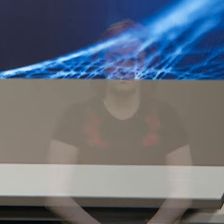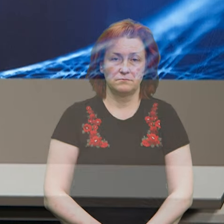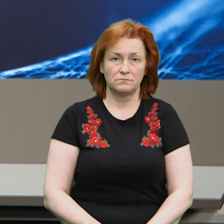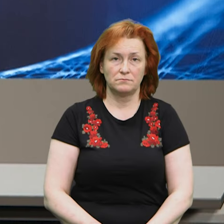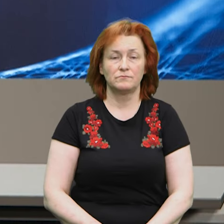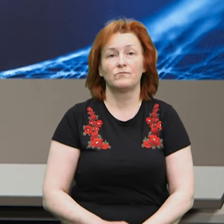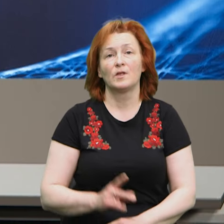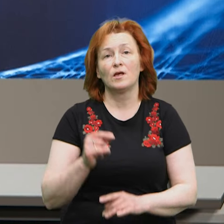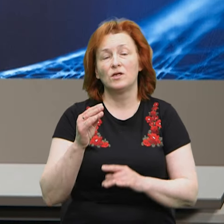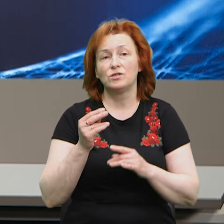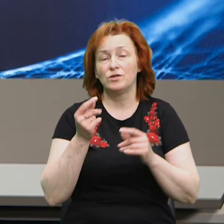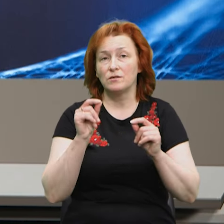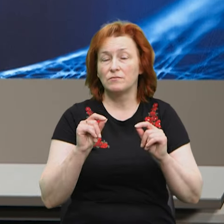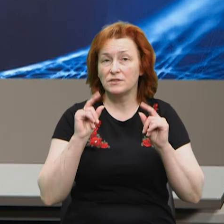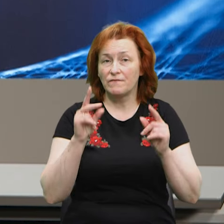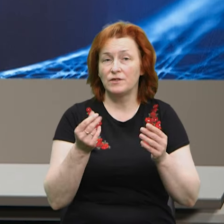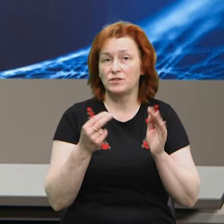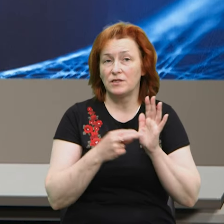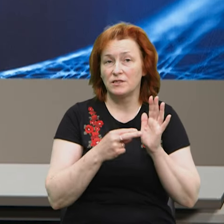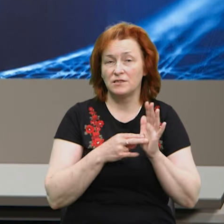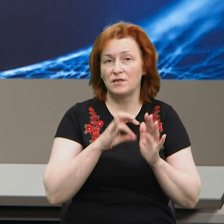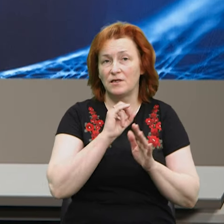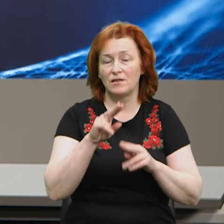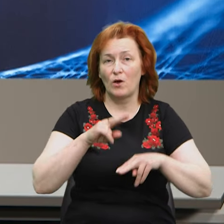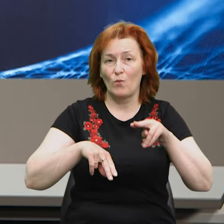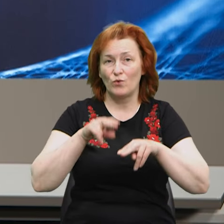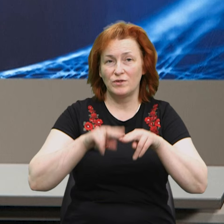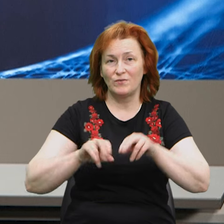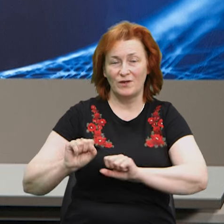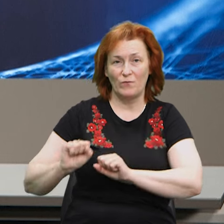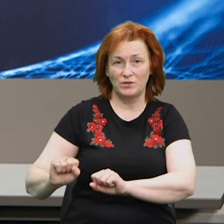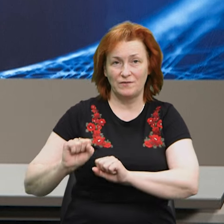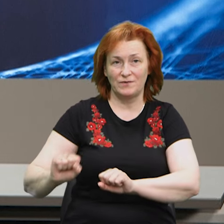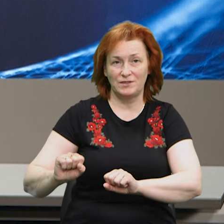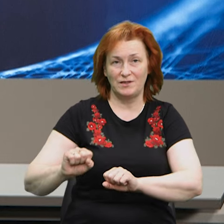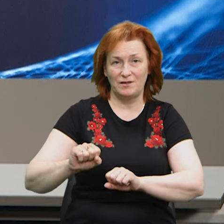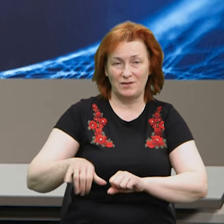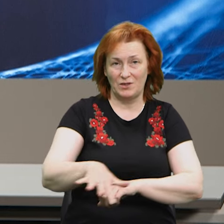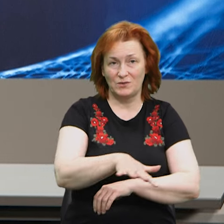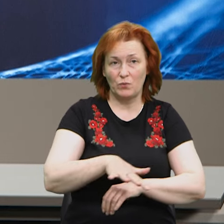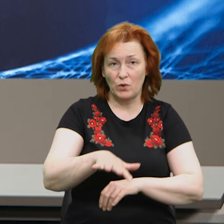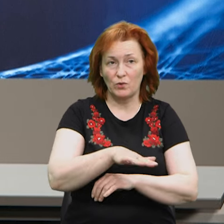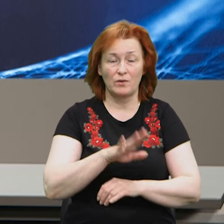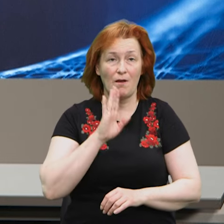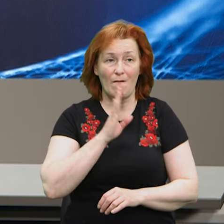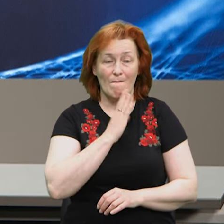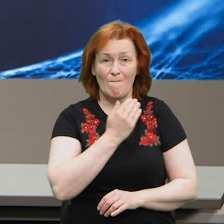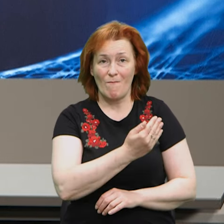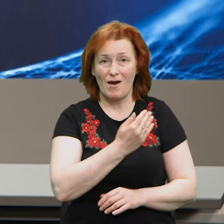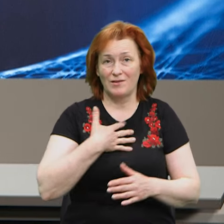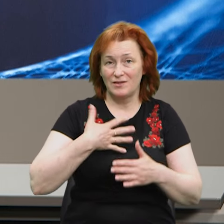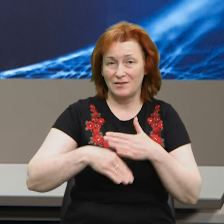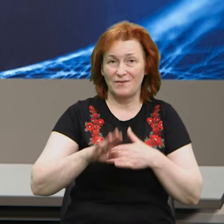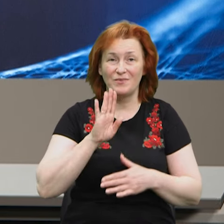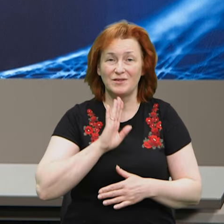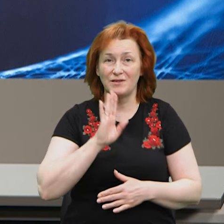Чи завищені ціни на будівництво фортифікаційних споруд? Мама шестирічної Софійки щосуботи приїжджає до зеленої